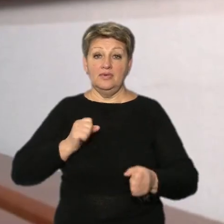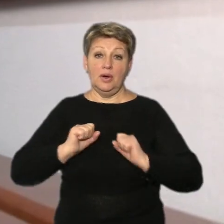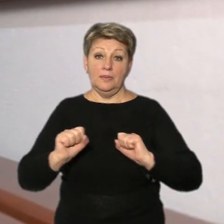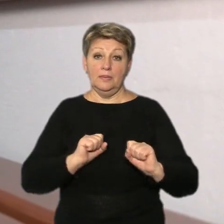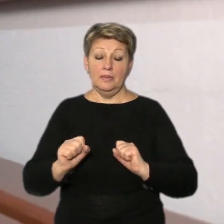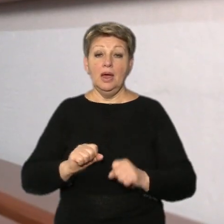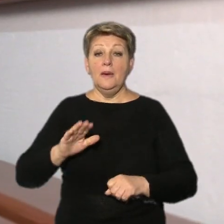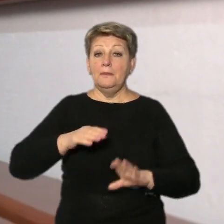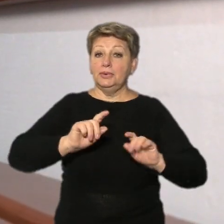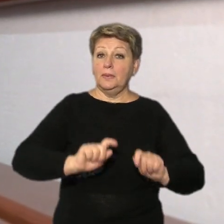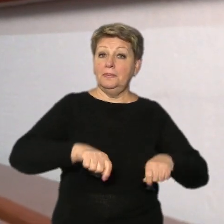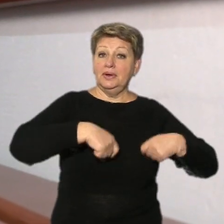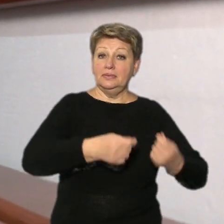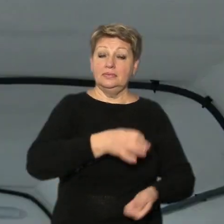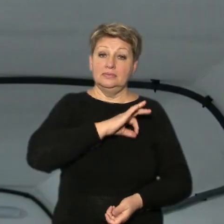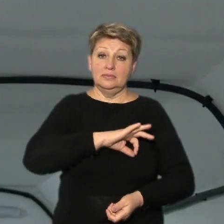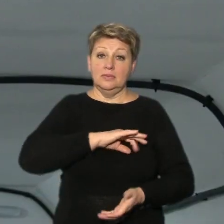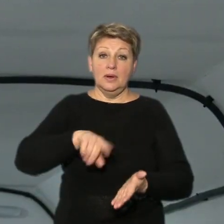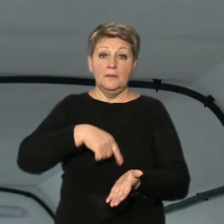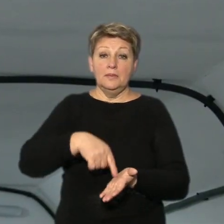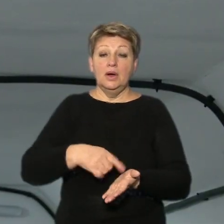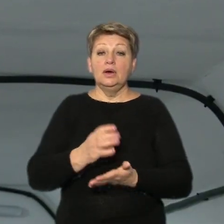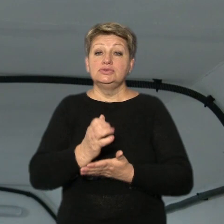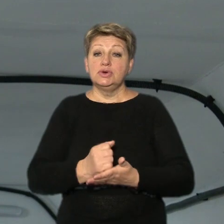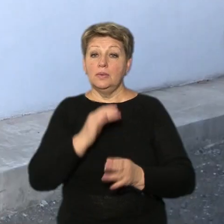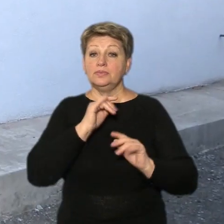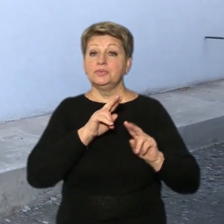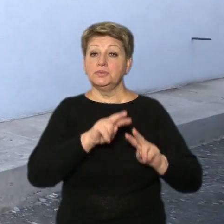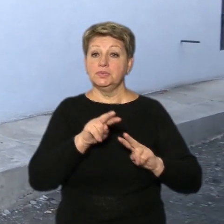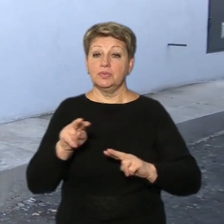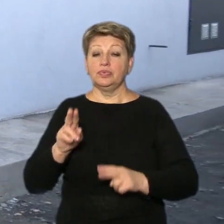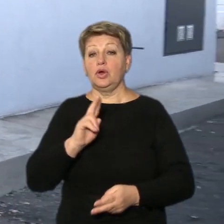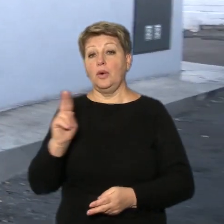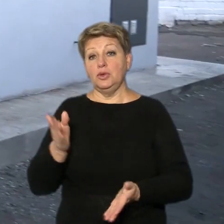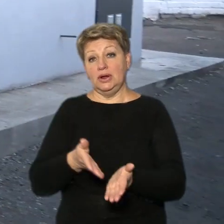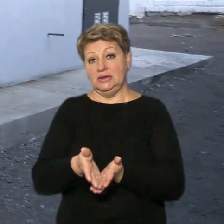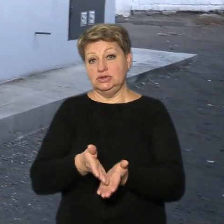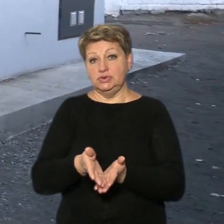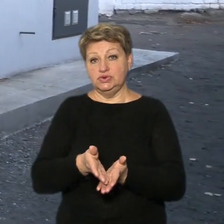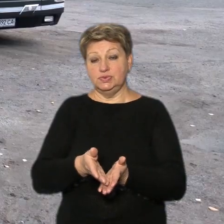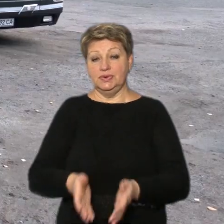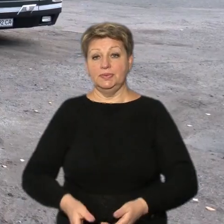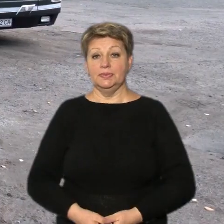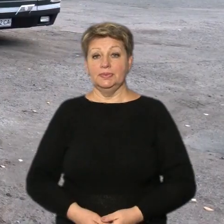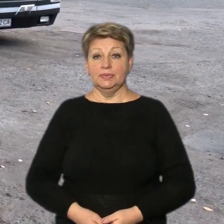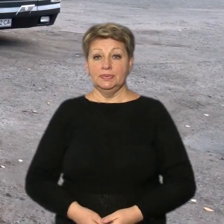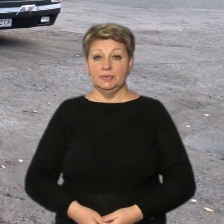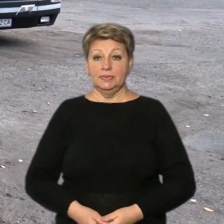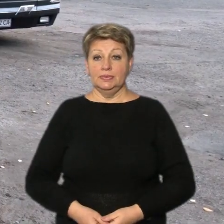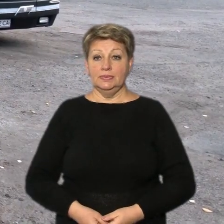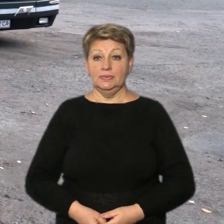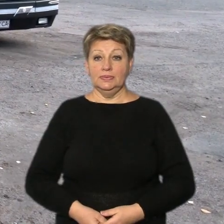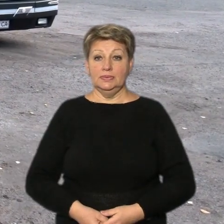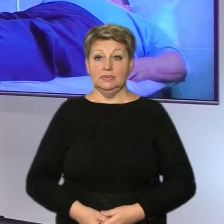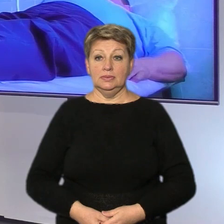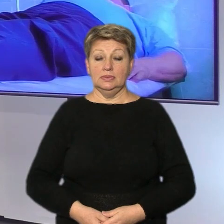По тому їх передадуть у користування місту. Утримувати модульні укриття будуть комунальні служби. Вікторія Хамаза, Олександр Кулик, Суспільне новини